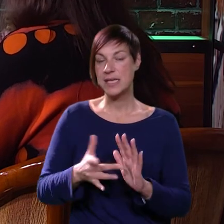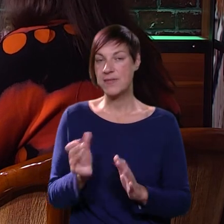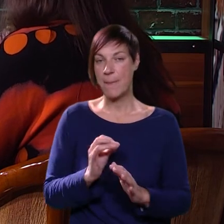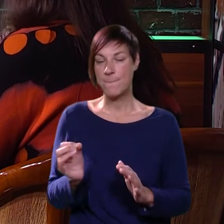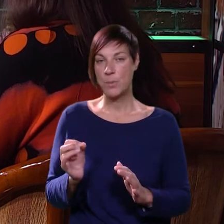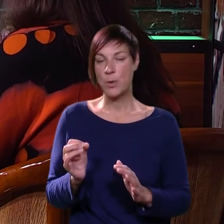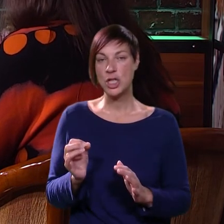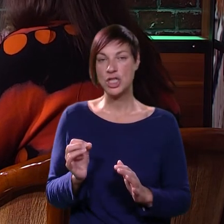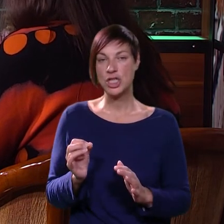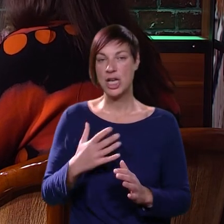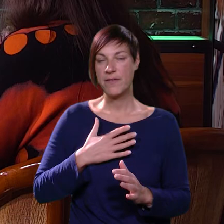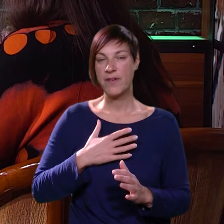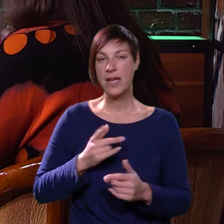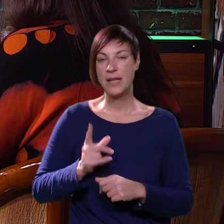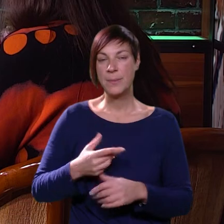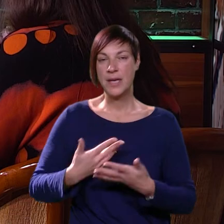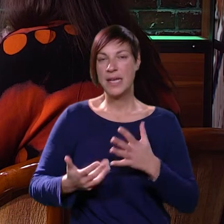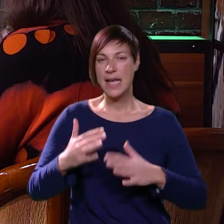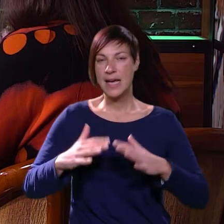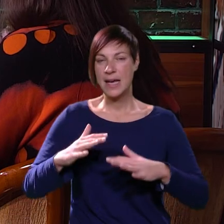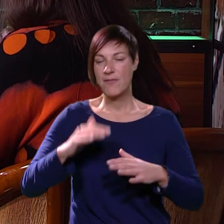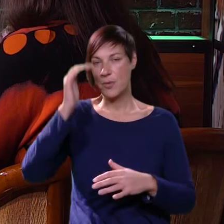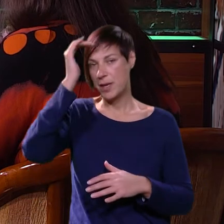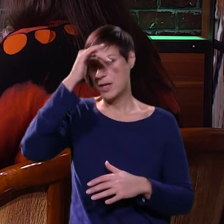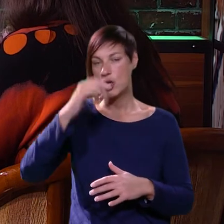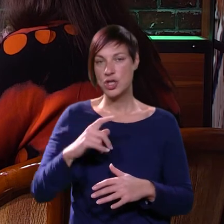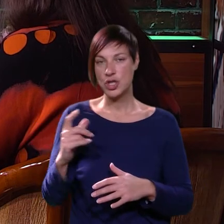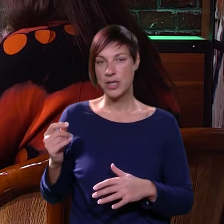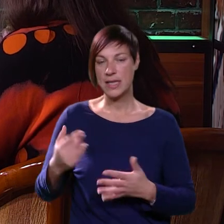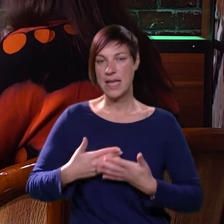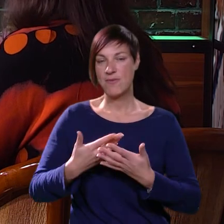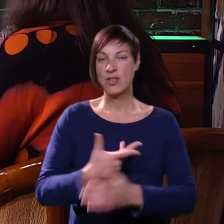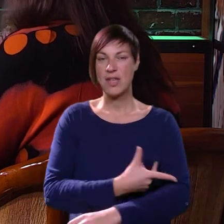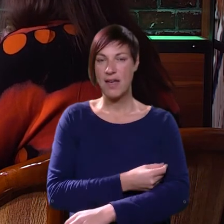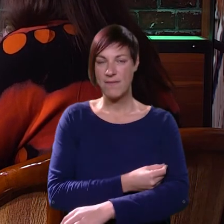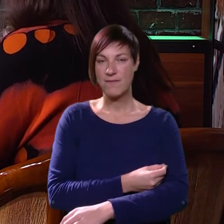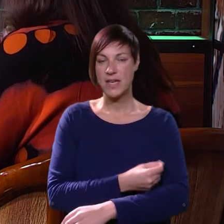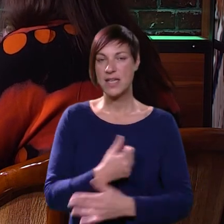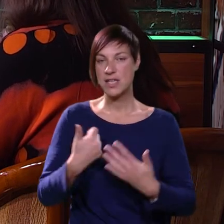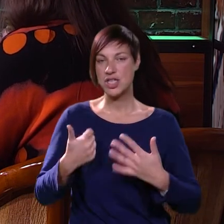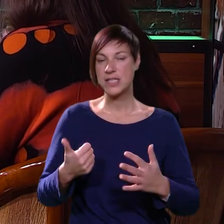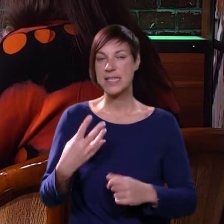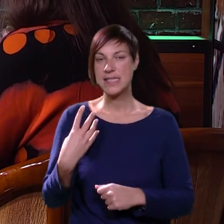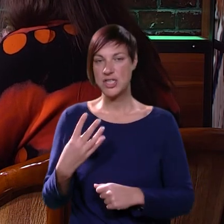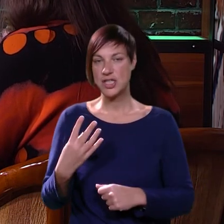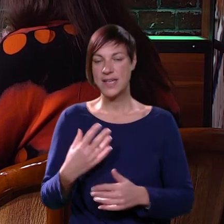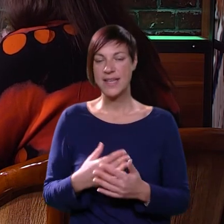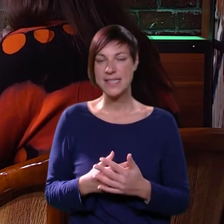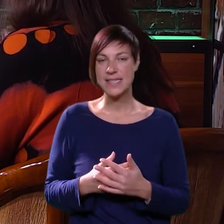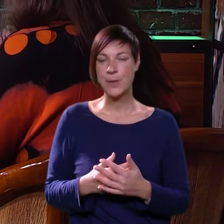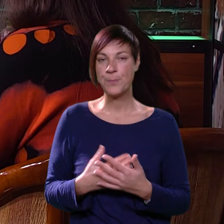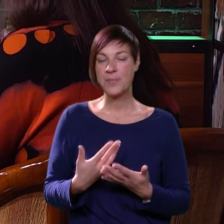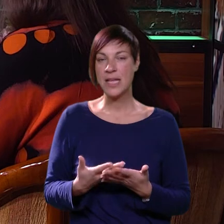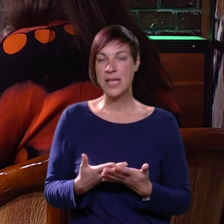sve poboljšava, recimo mora nekakav omjer nočnog i dnevnog davanja inzulina je 60-40,